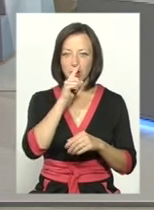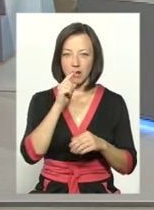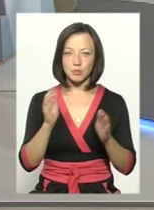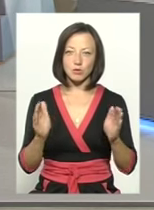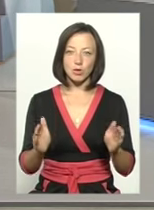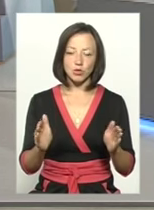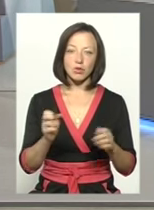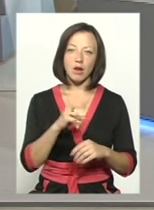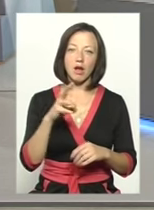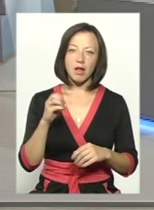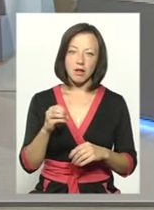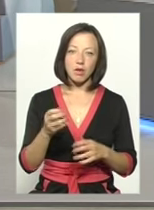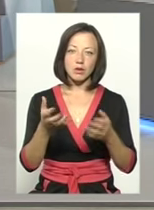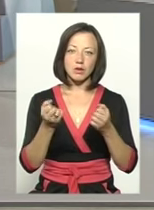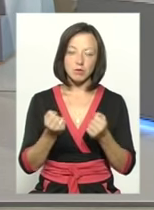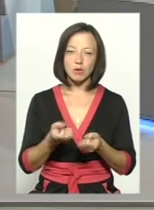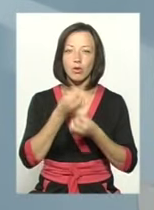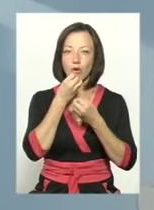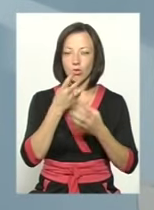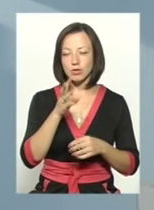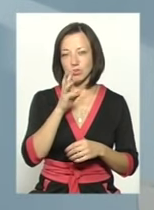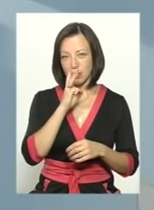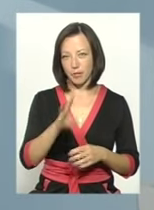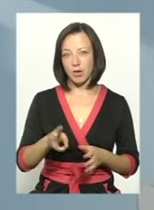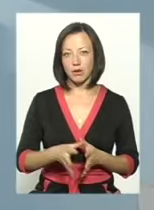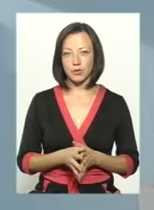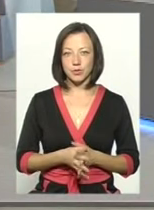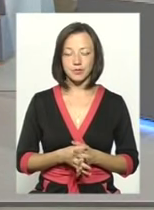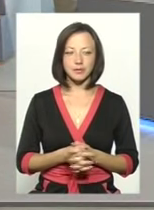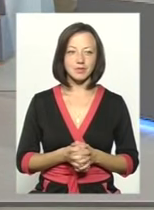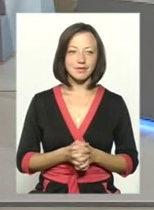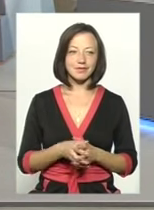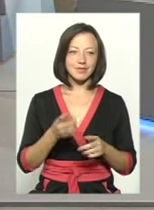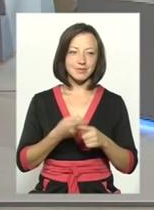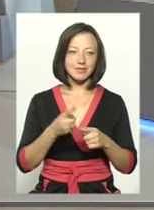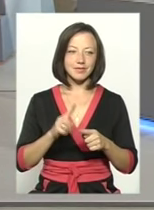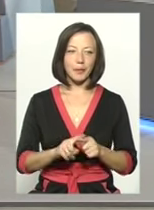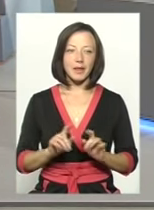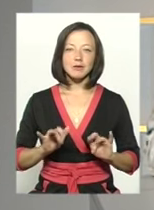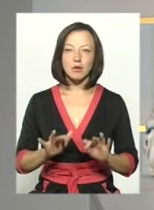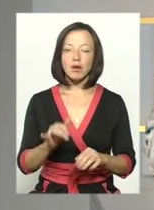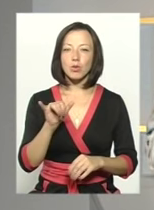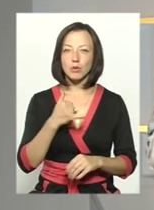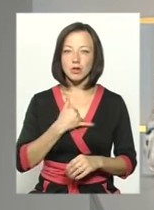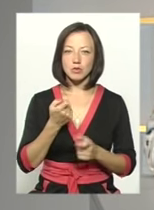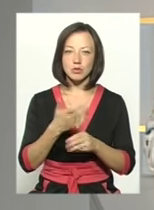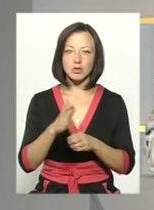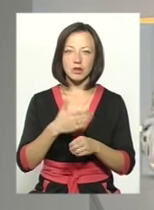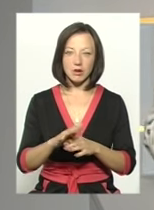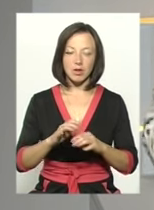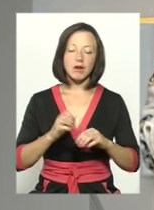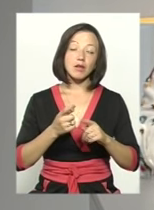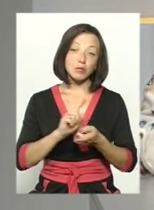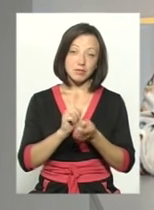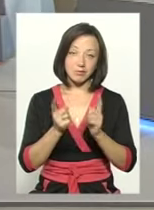кусочку, але щоб отримати за це досить багато коштів. Мені здається, ця справа вже трошечки у нас йде. Будемо сподіватися, що це